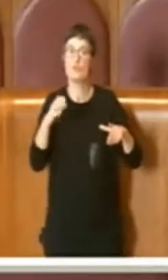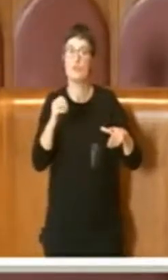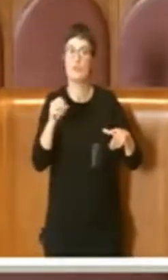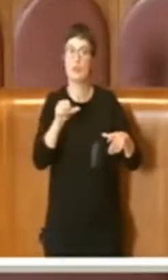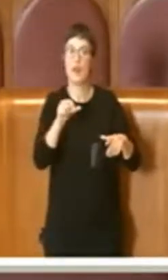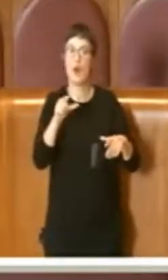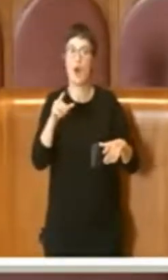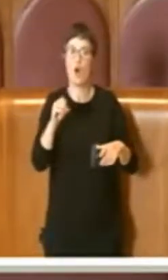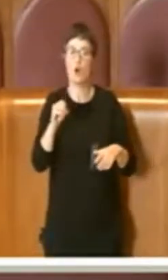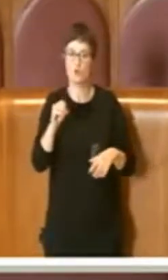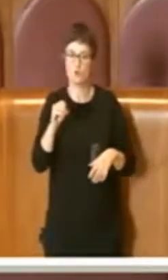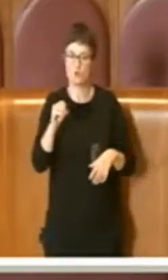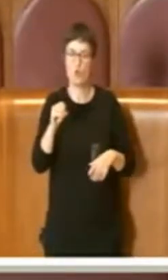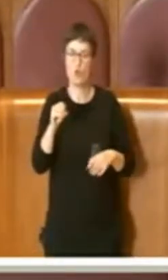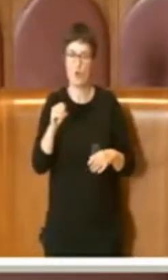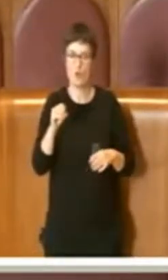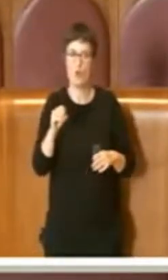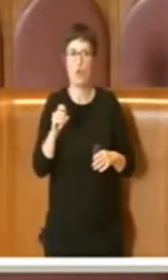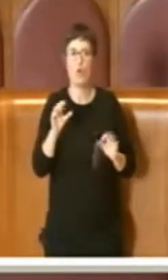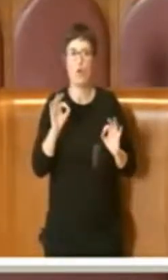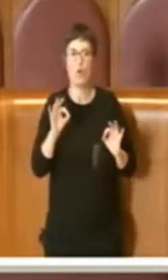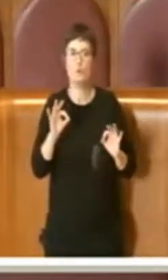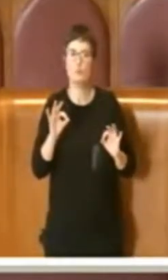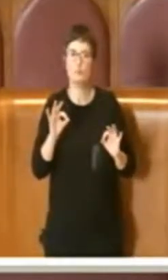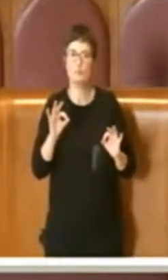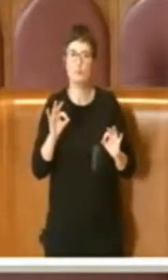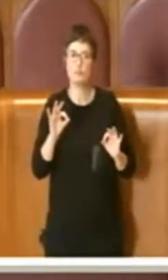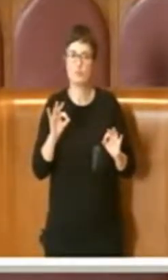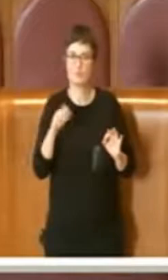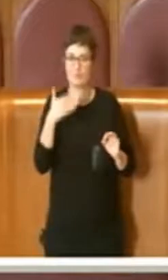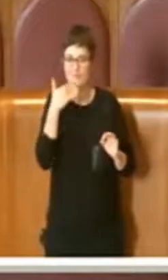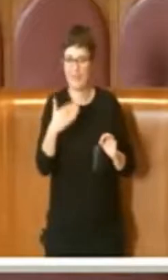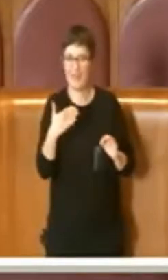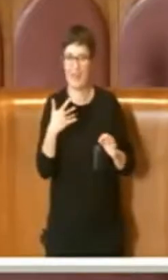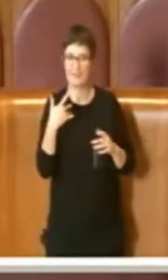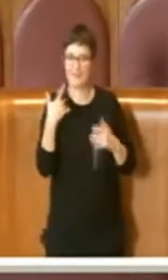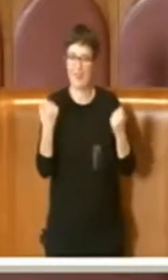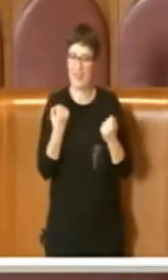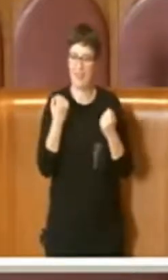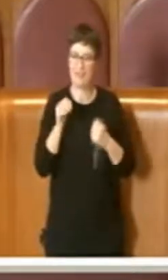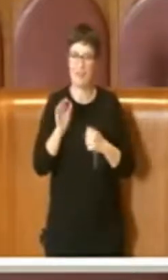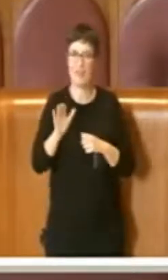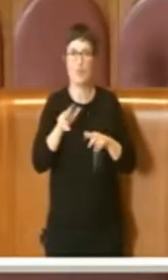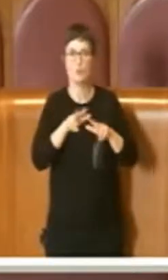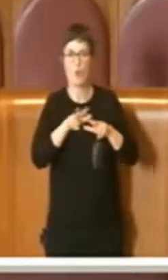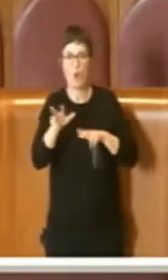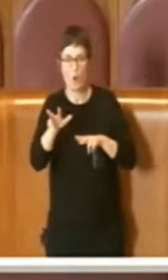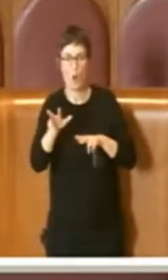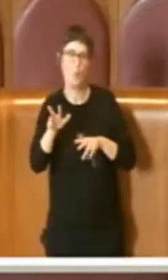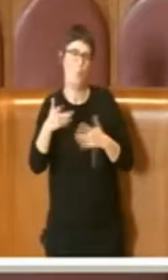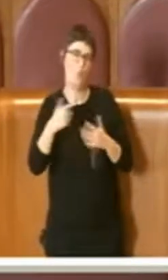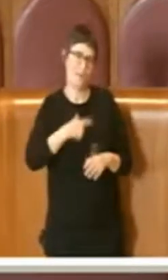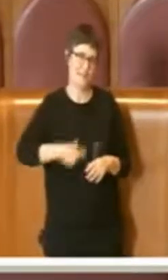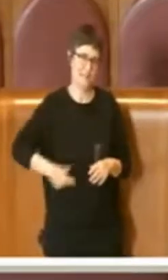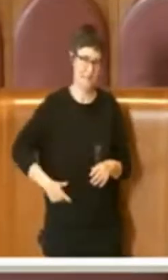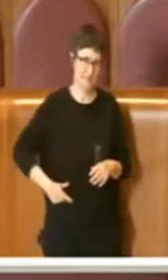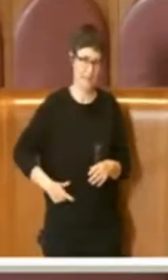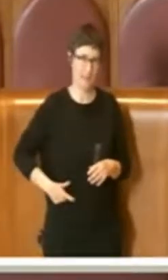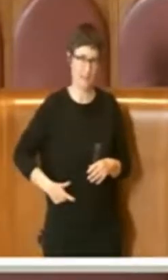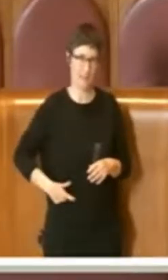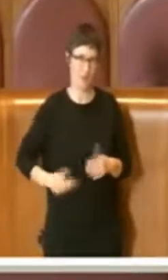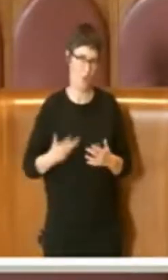state costruite, grazie all'attività del Comune e chiaramente del Sindaco che governa